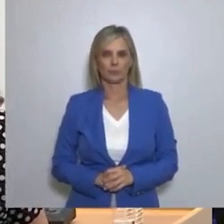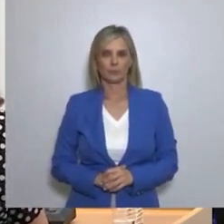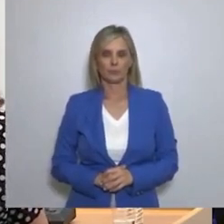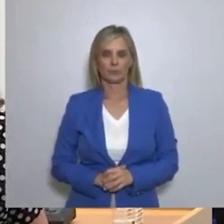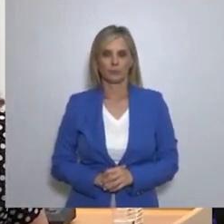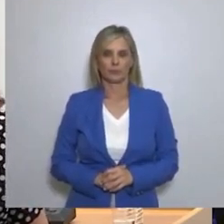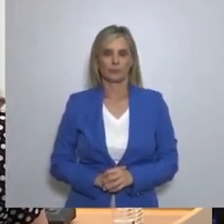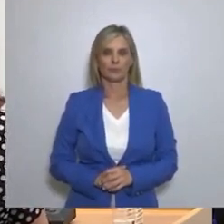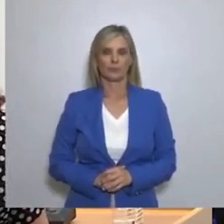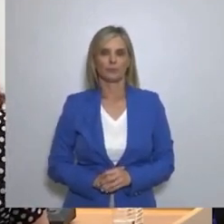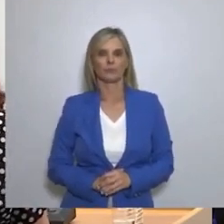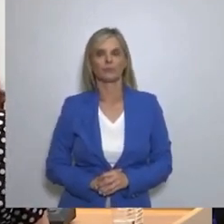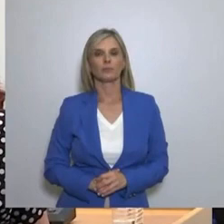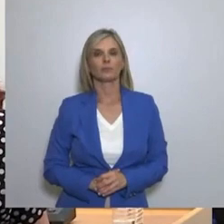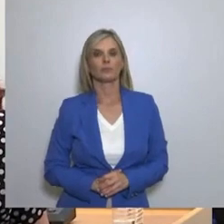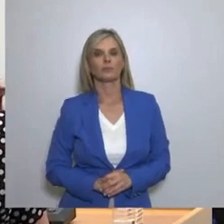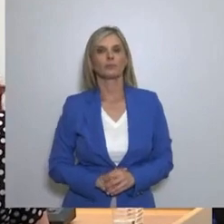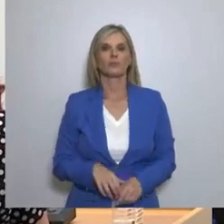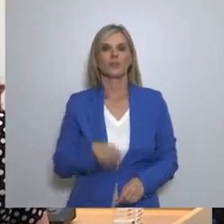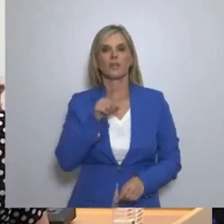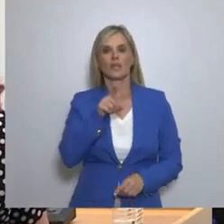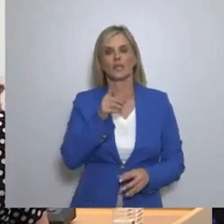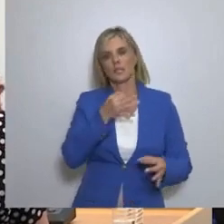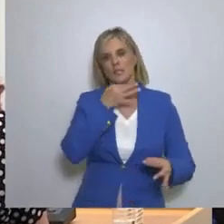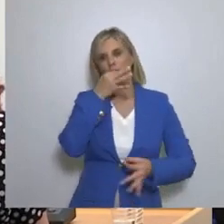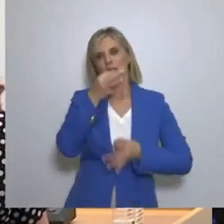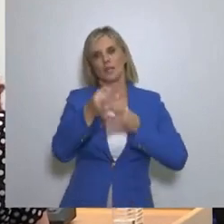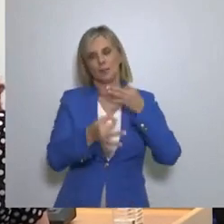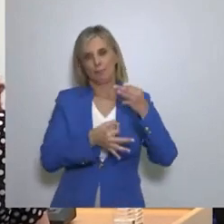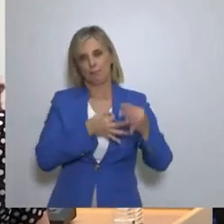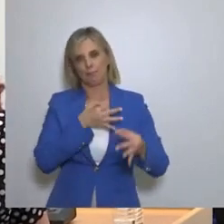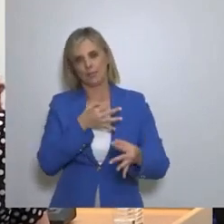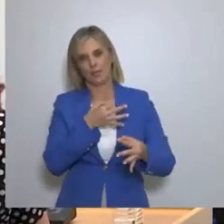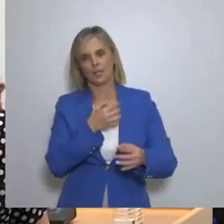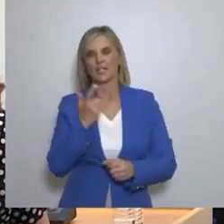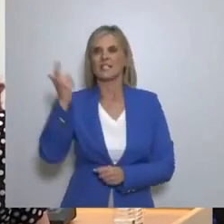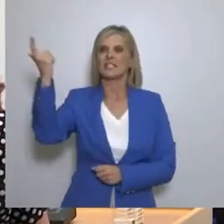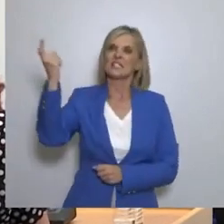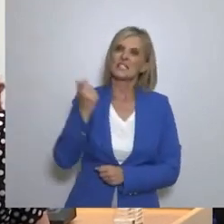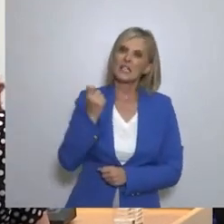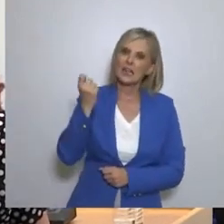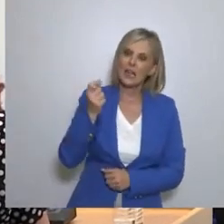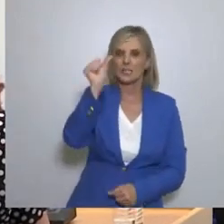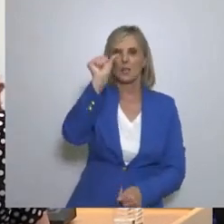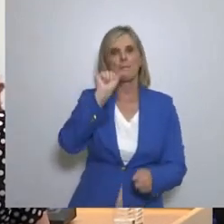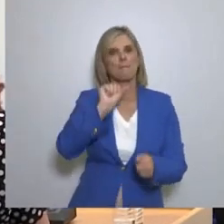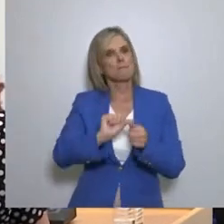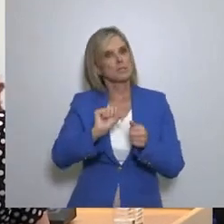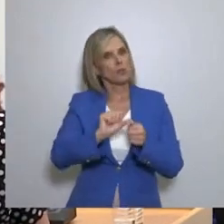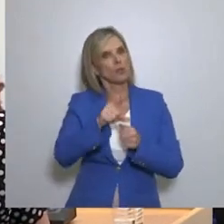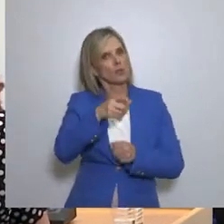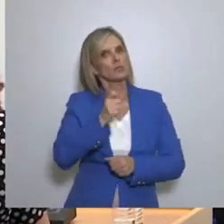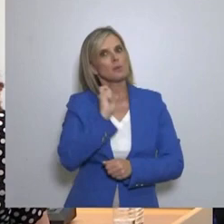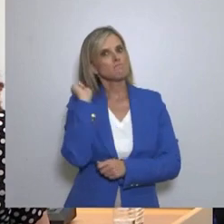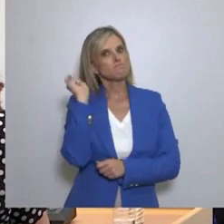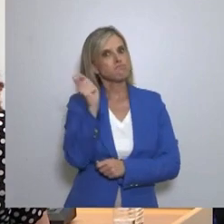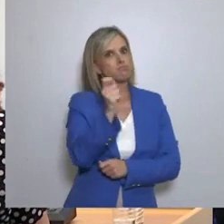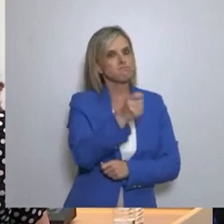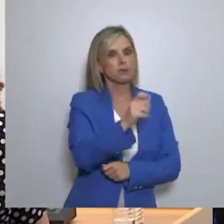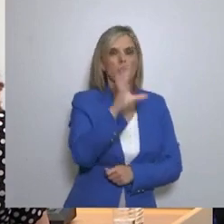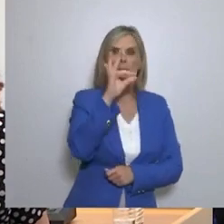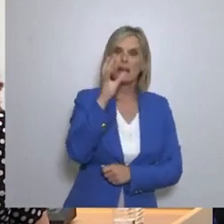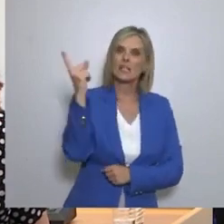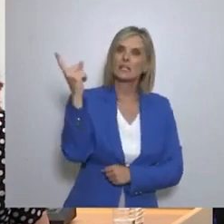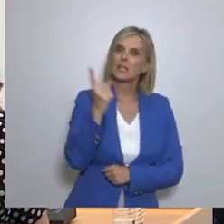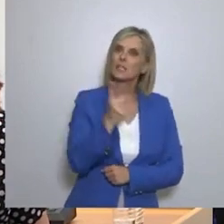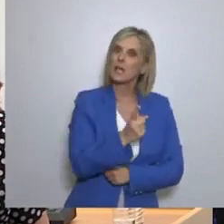Στις προγραμματικές σας δηλώσεις Αναφέρεται επίσης ότι Οι μισθοί και οι συντάξεις Θα είναι σε τέτοια επίπεδα Ώστε το 50% να